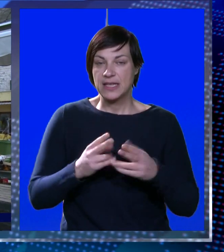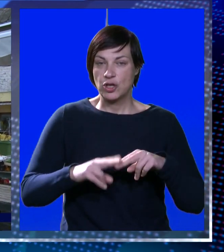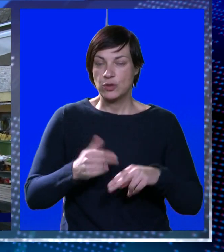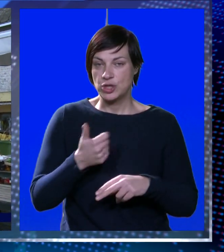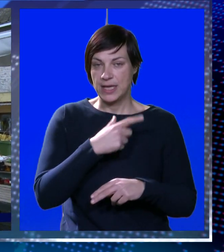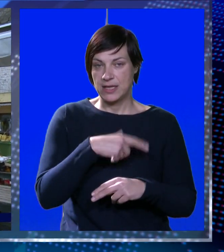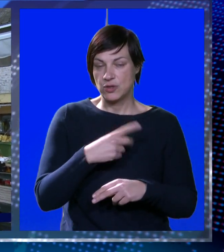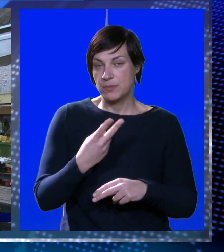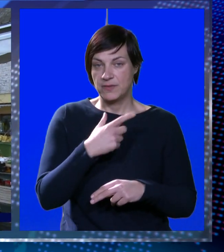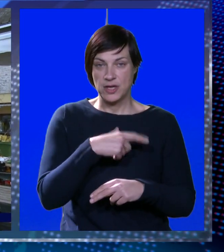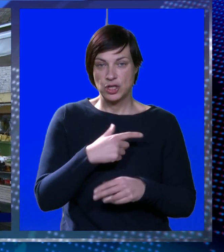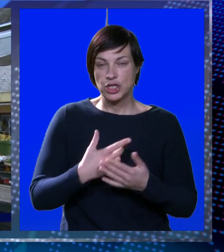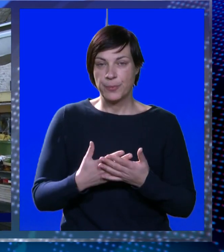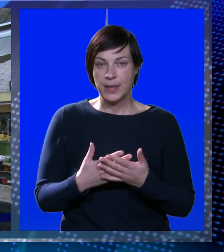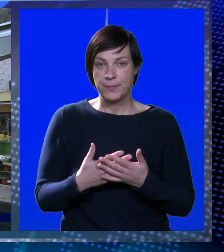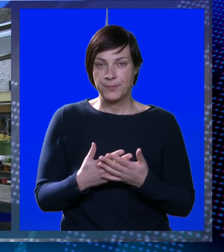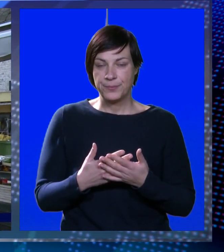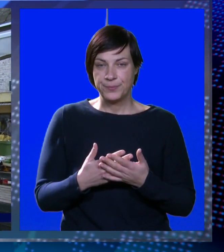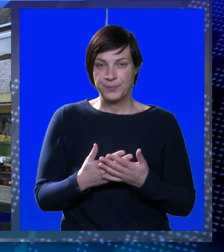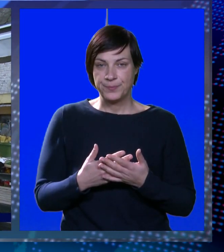da odluči ova jedna osoba ili dvije osobe.